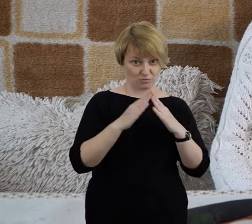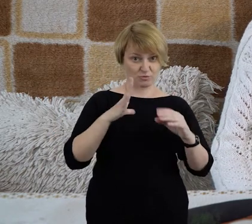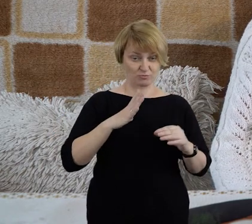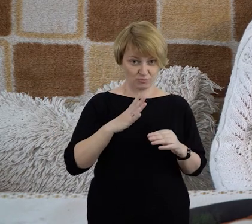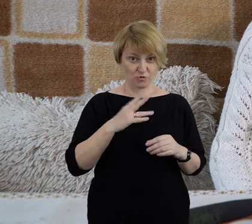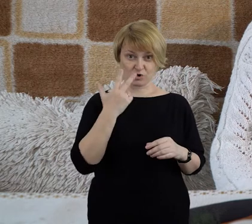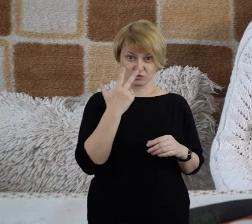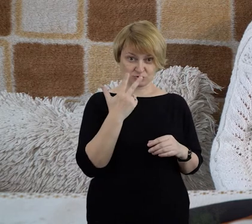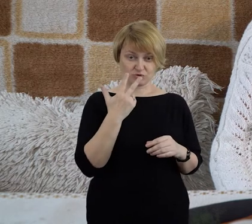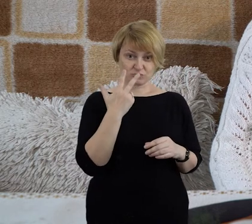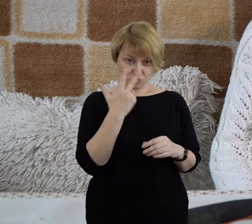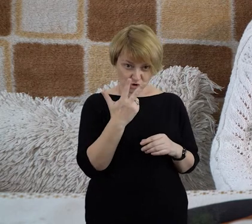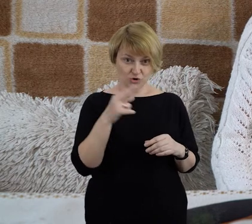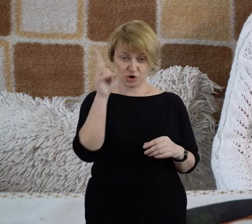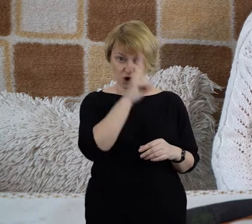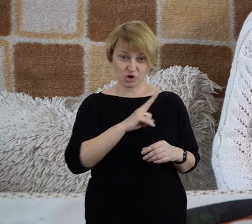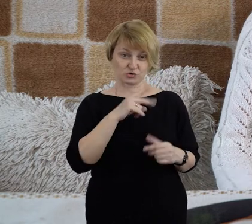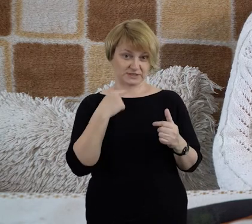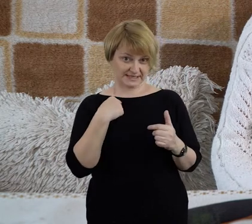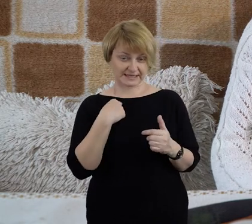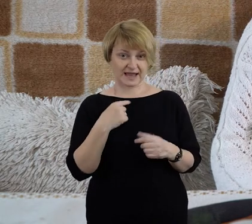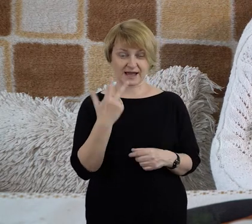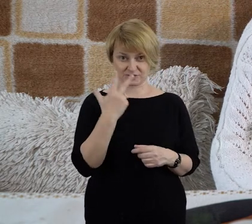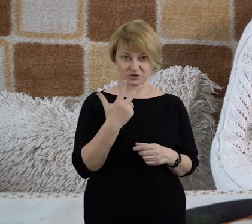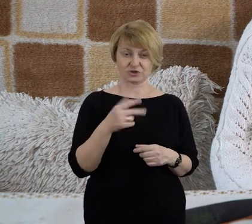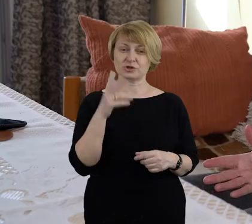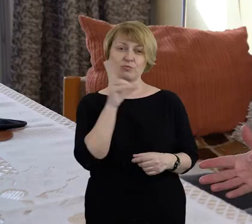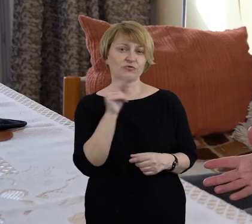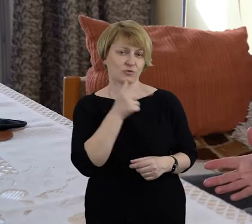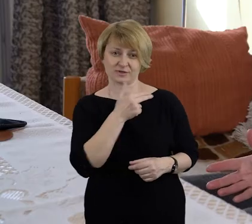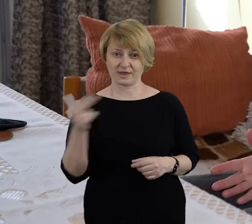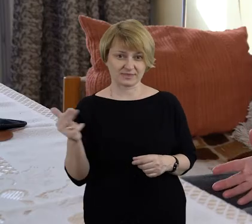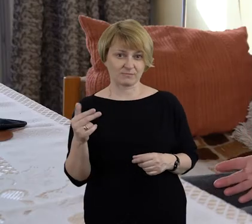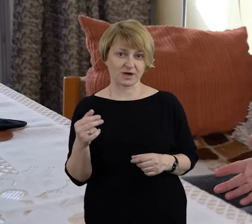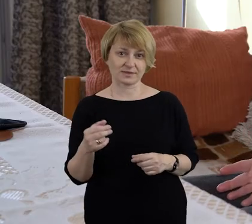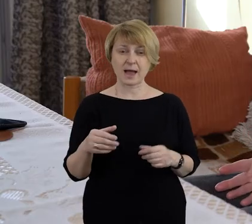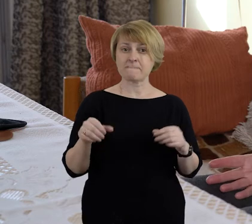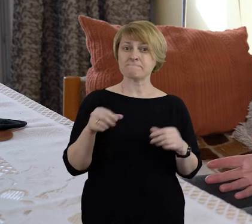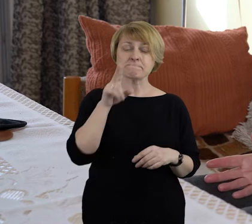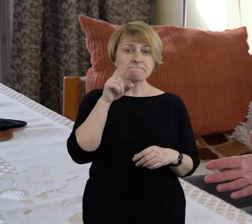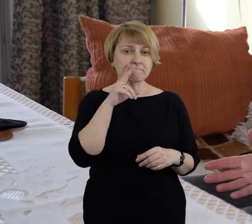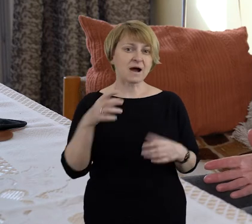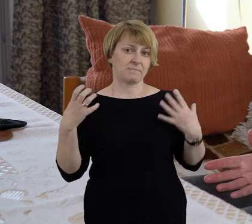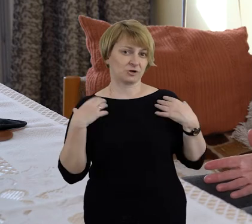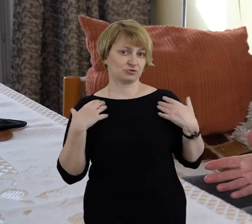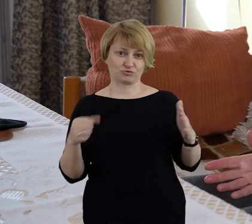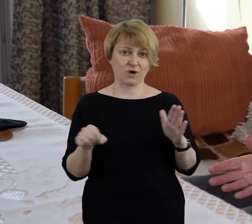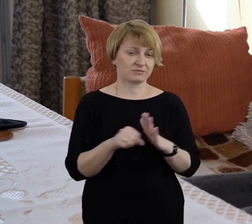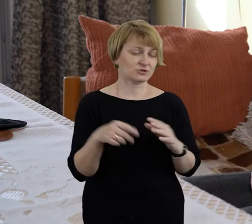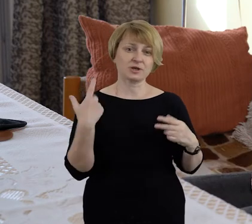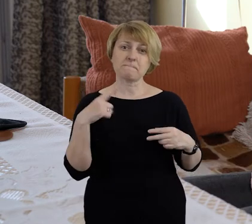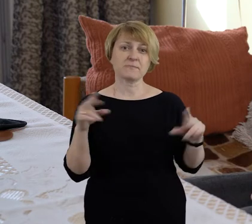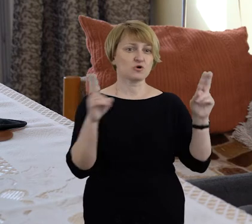gdzie nas było troje, tylko rodzice i ja, nie mówiło się o tym. W tym czasie, dopóki matka żyła, to nie było takich